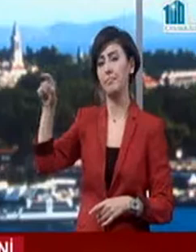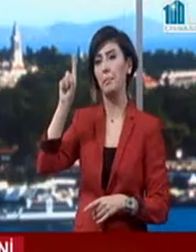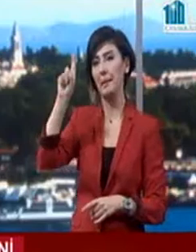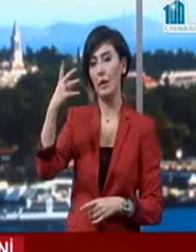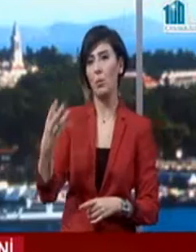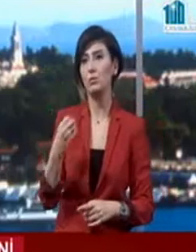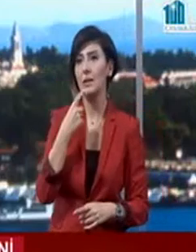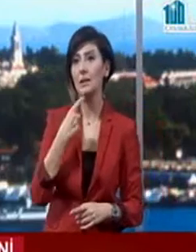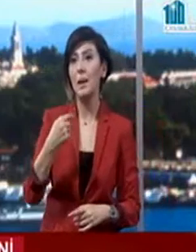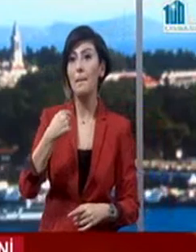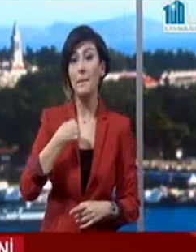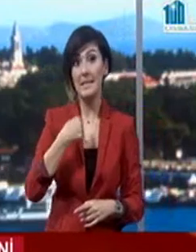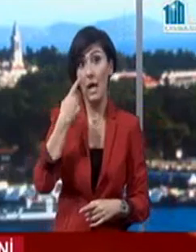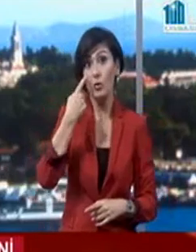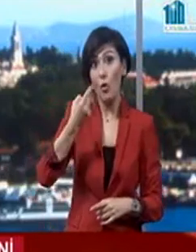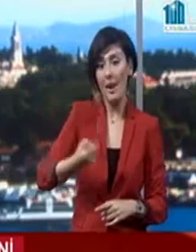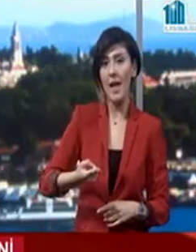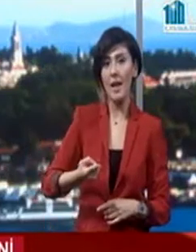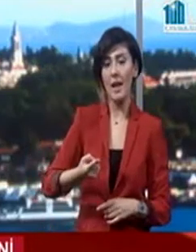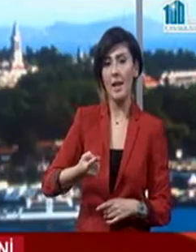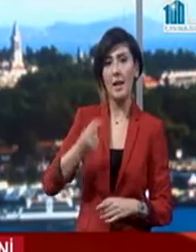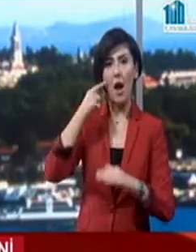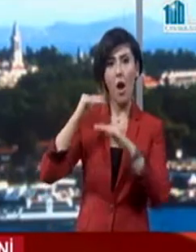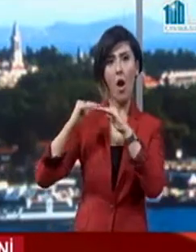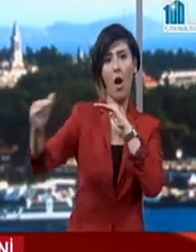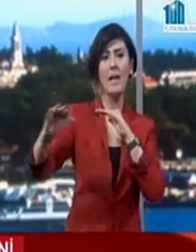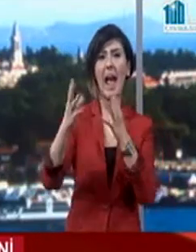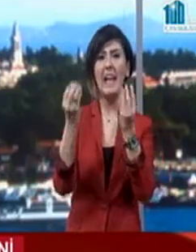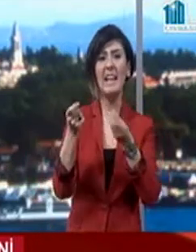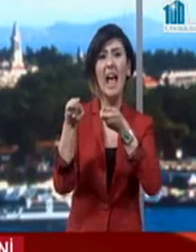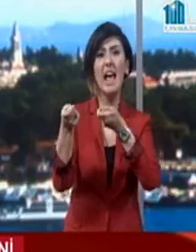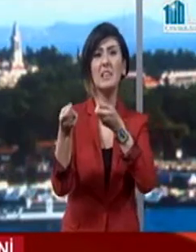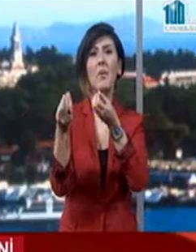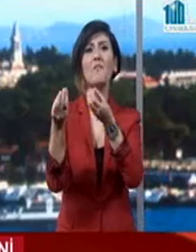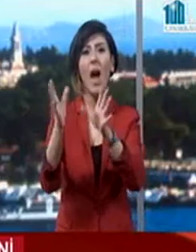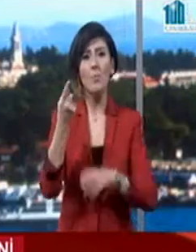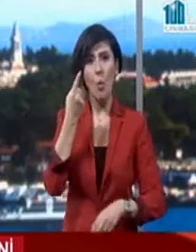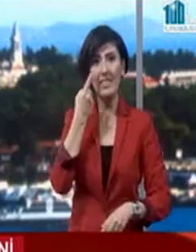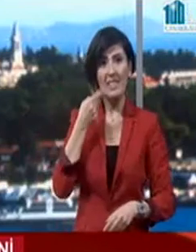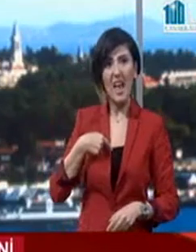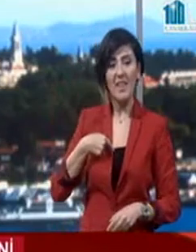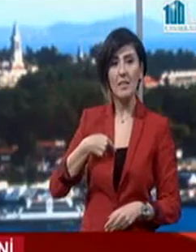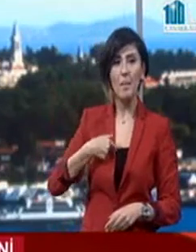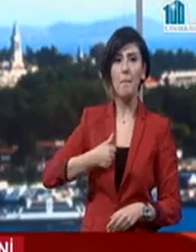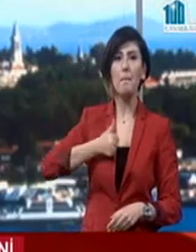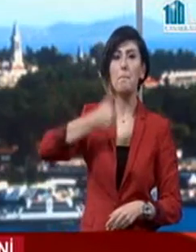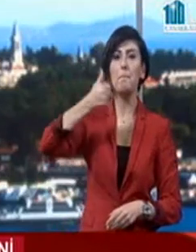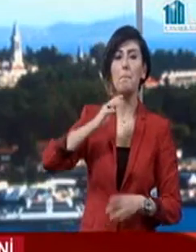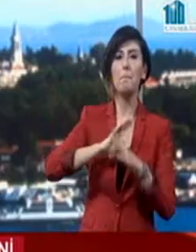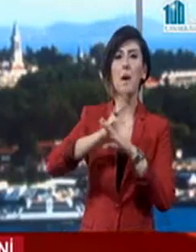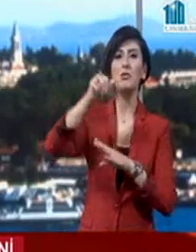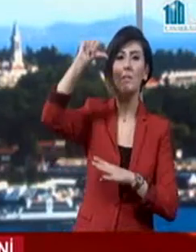devam edecek. Bize göre vatandaşına en iyi eğitimi vermeyen devlet başarısız bir devlettir.